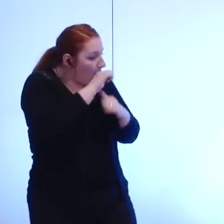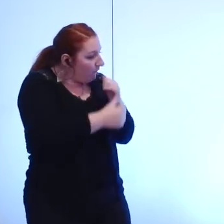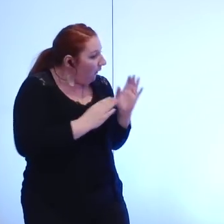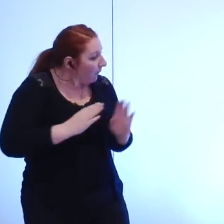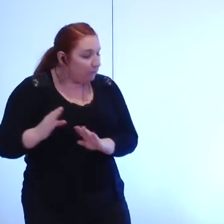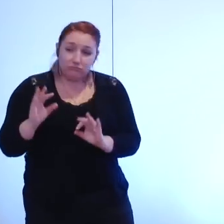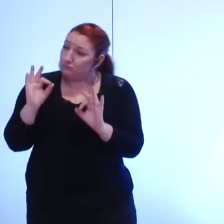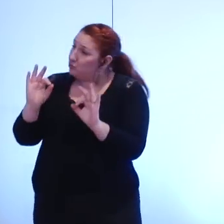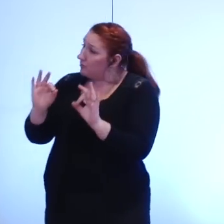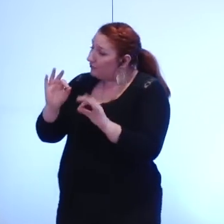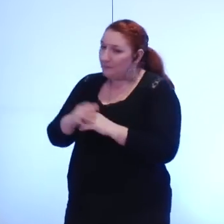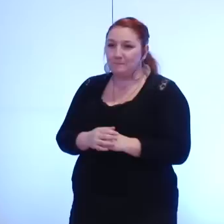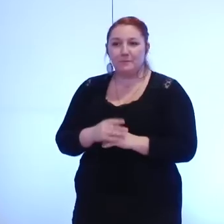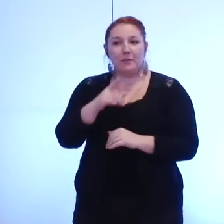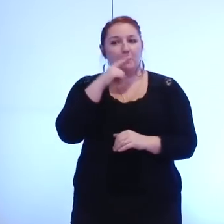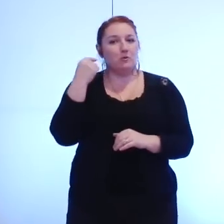monsieur Montgaburu